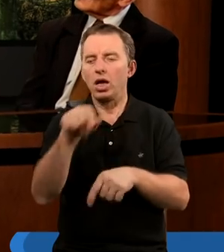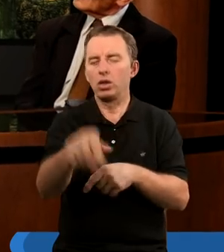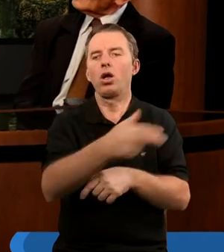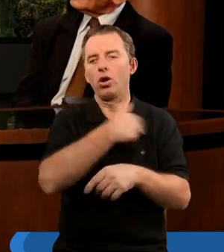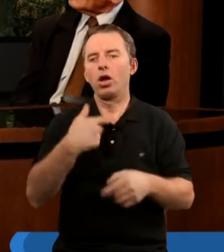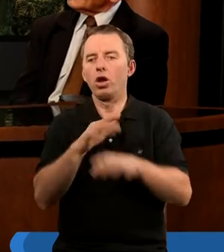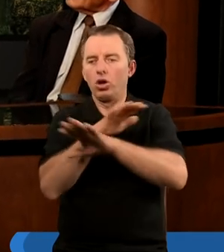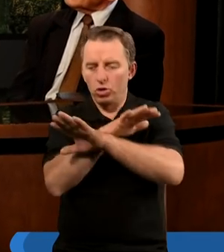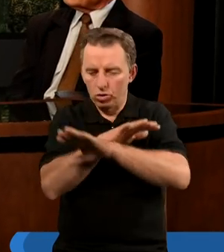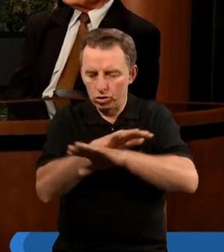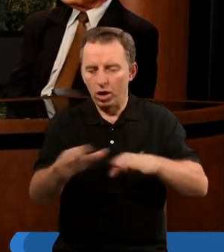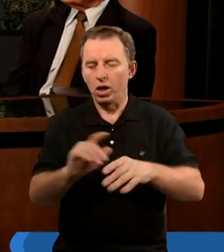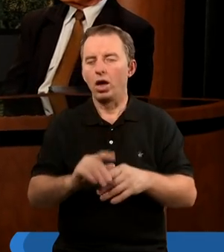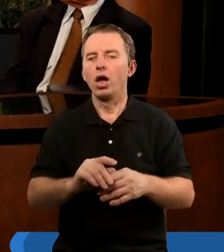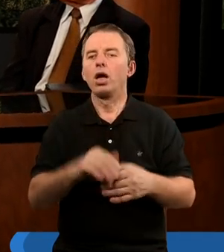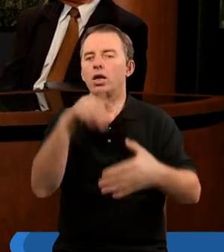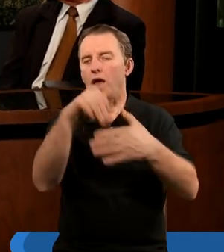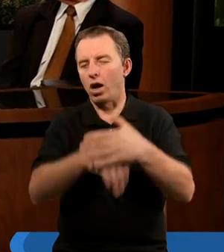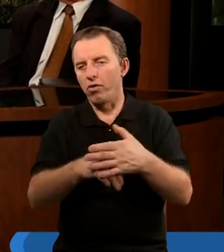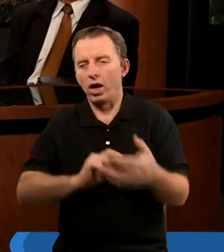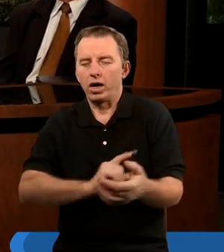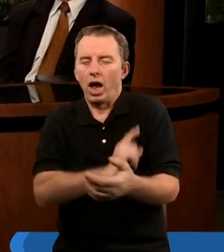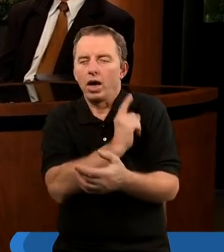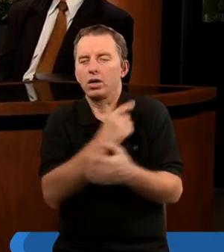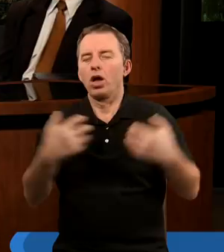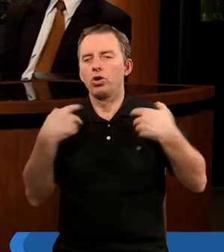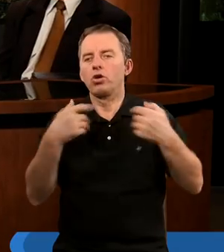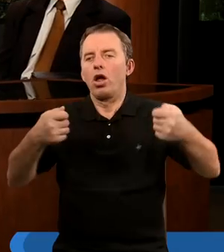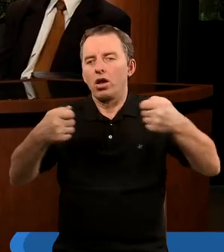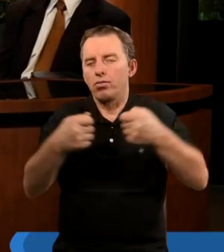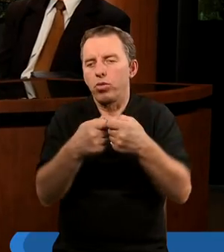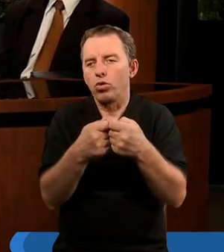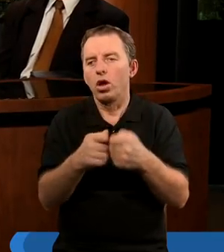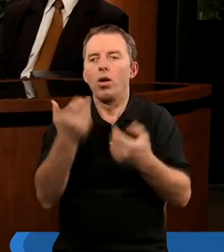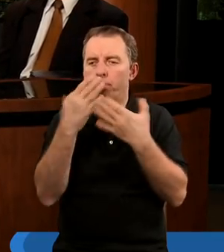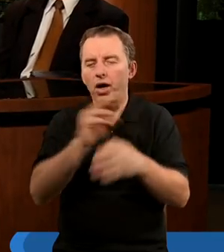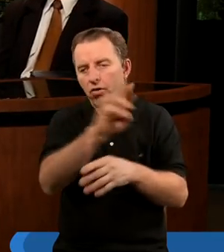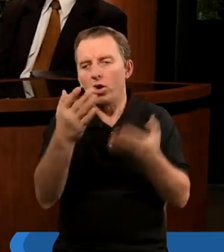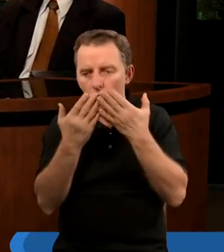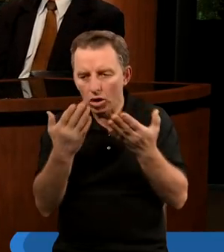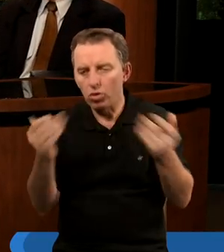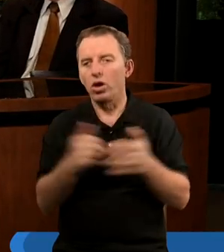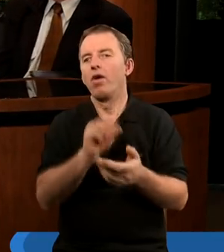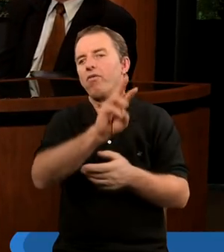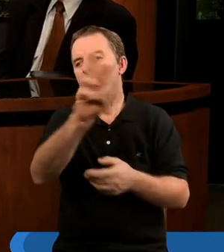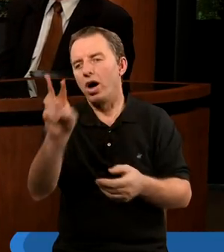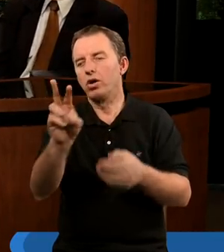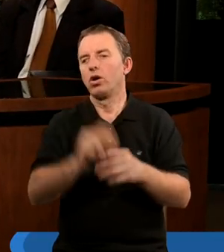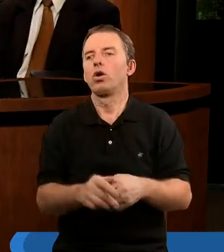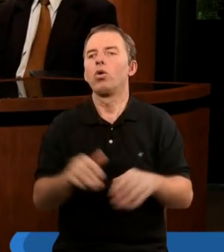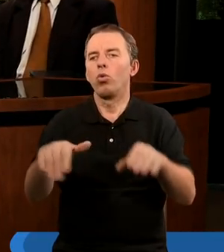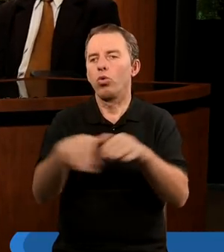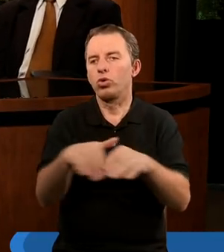nasza szczera reakcja na to, co od Boga otrzymaliśmy. Bardzo Wam dziękuję, bardzo Wam dziękuję za Wasze